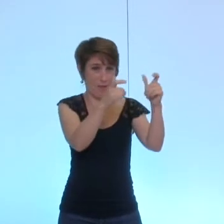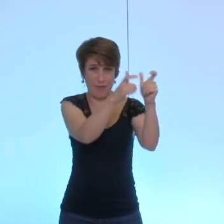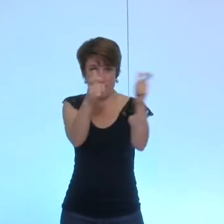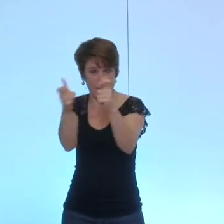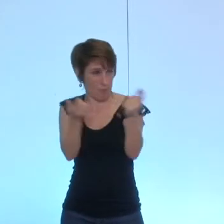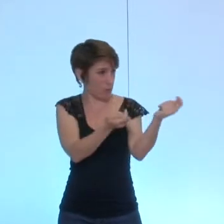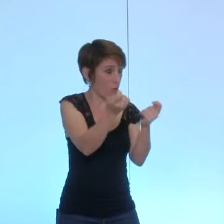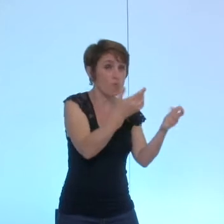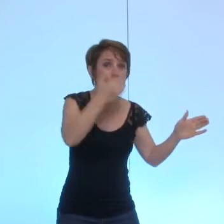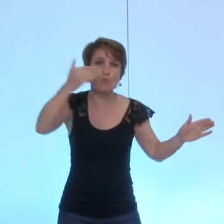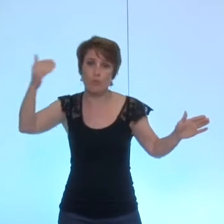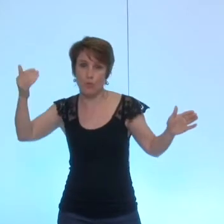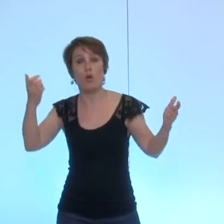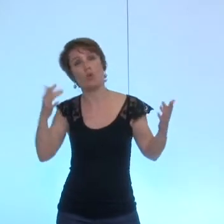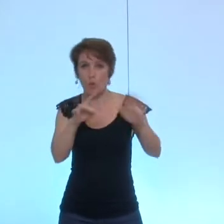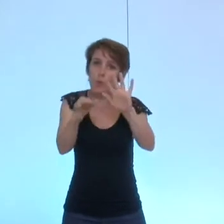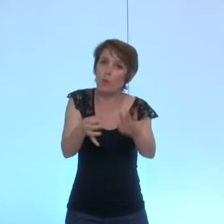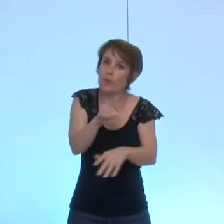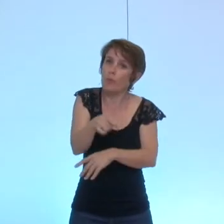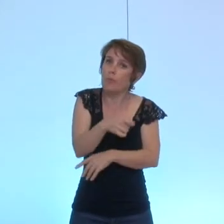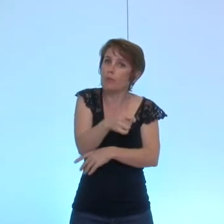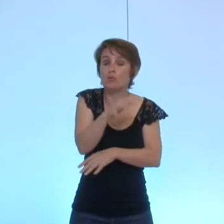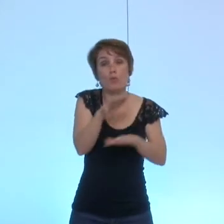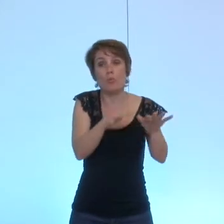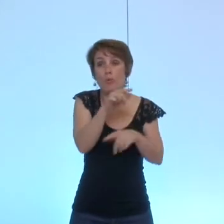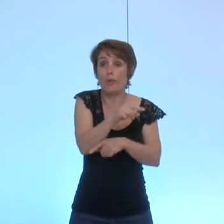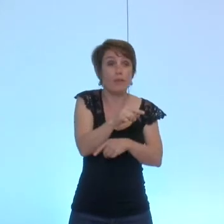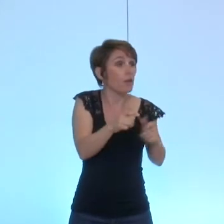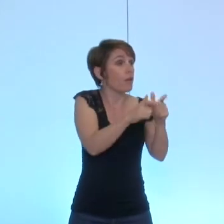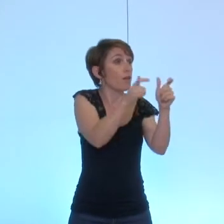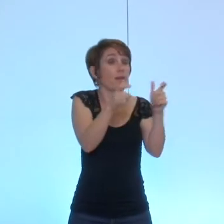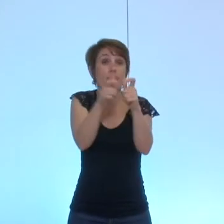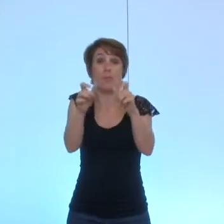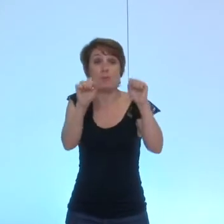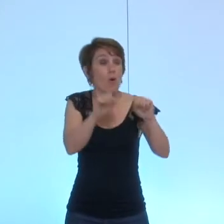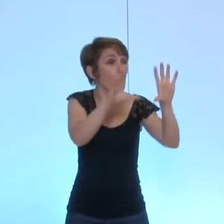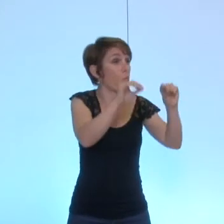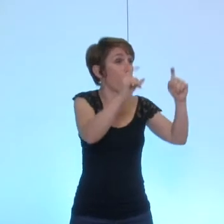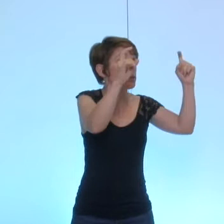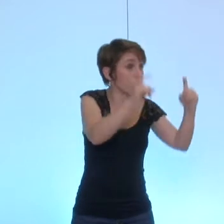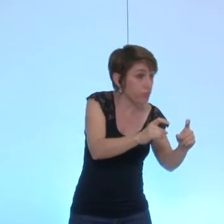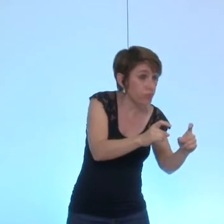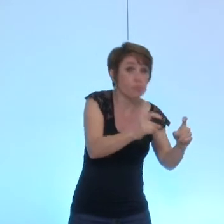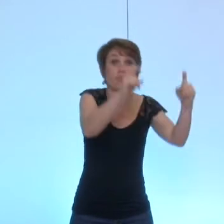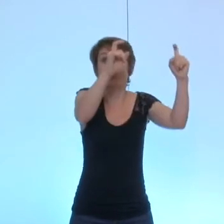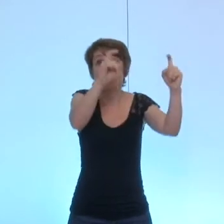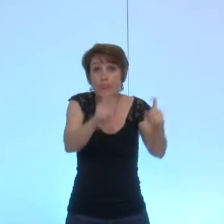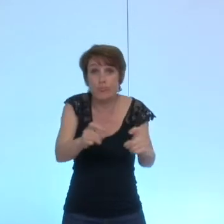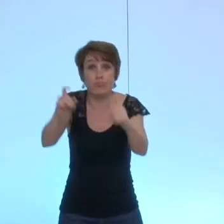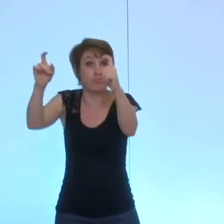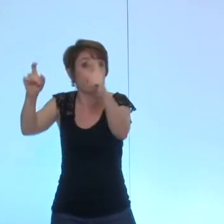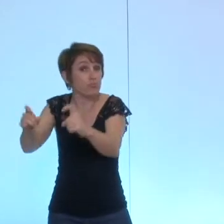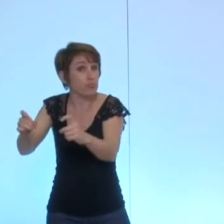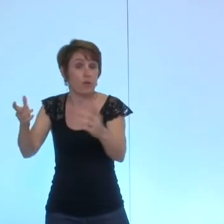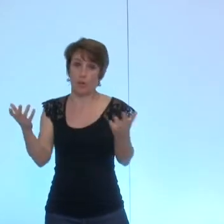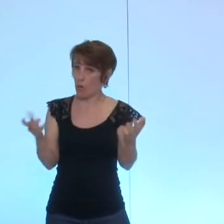évolutions des structures pouvant aboutir à des ouvertures ou à des fermetures de lits peuvent avoir lieu et que ceci se fait dans le